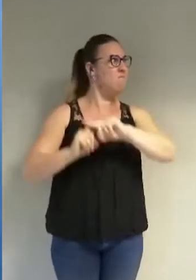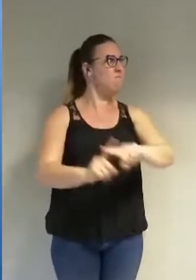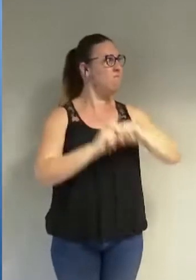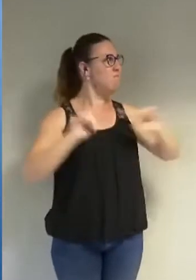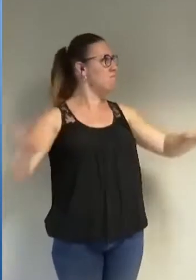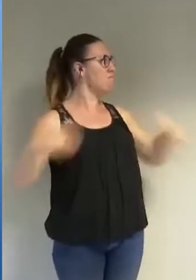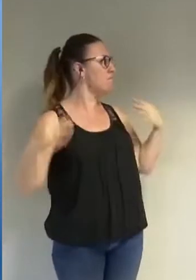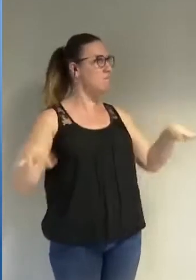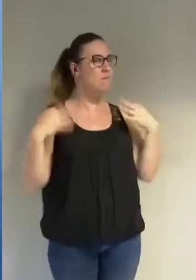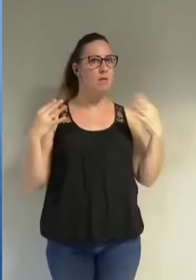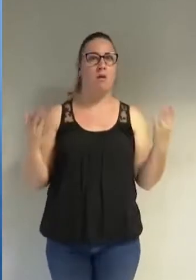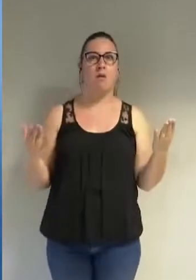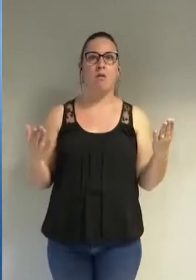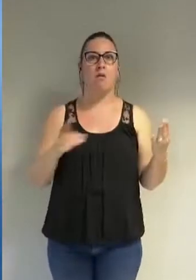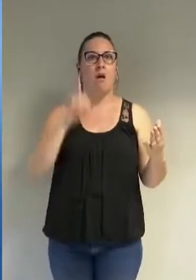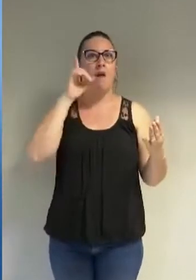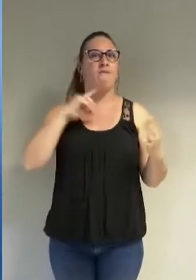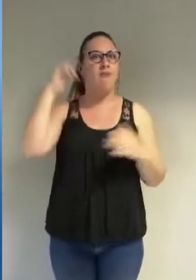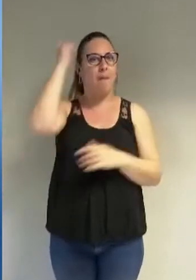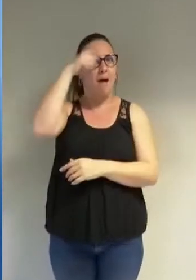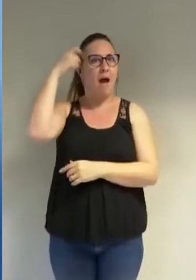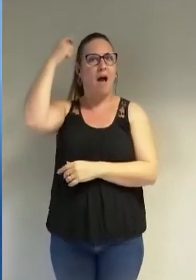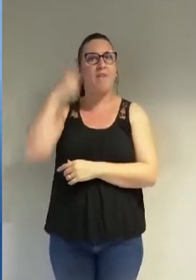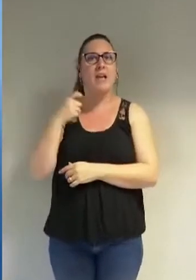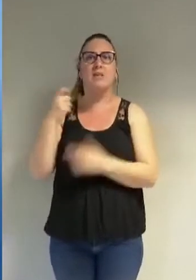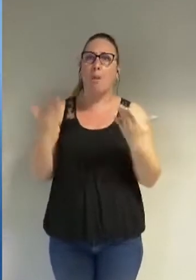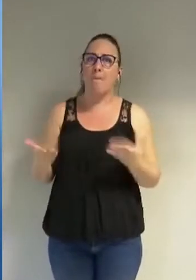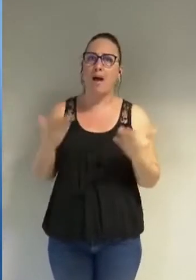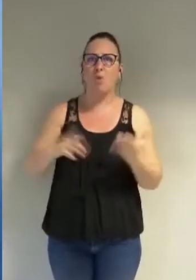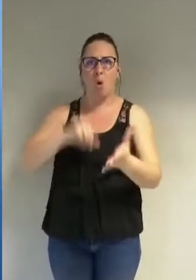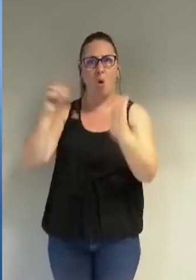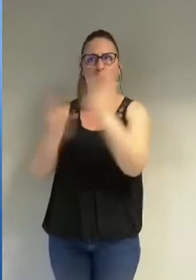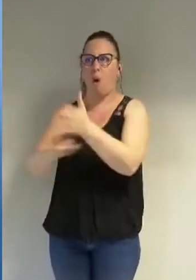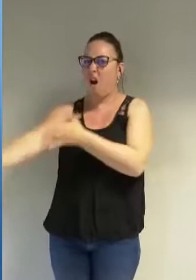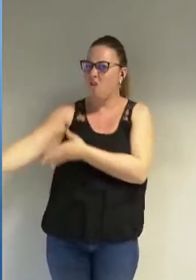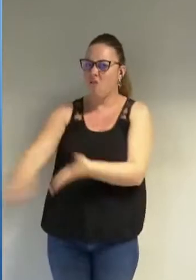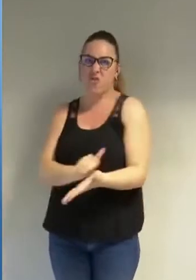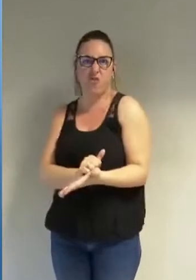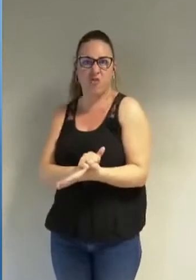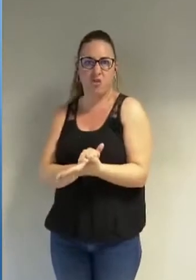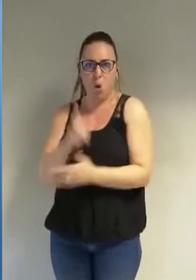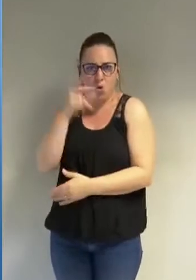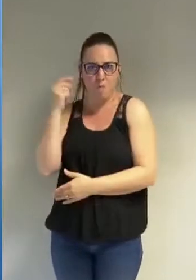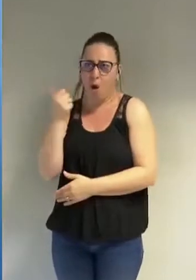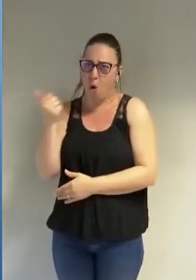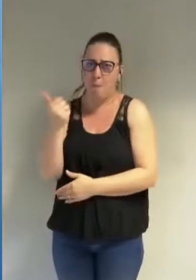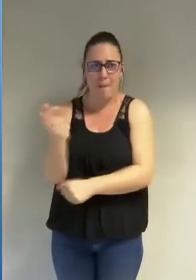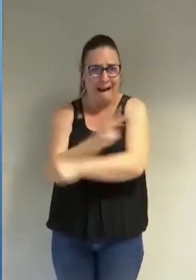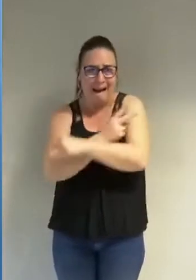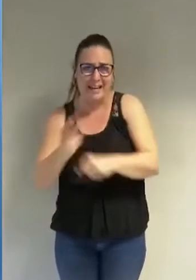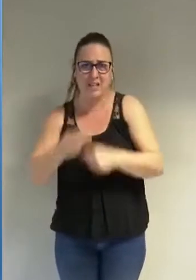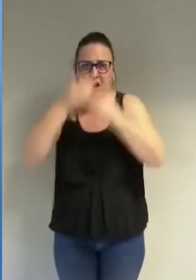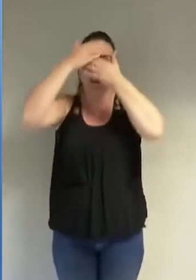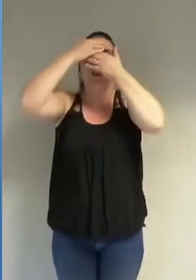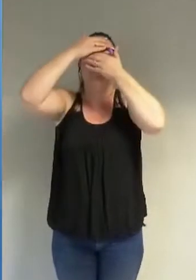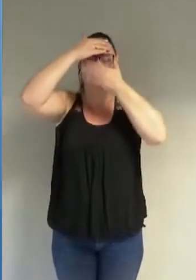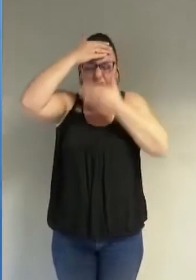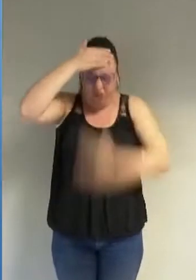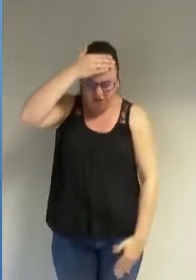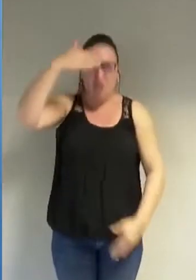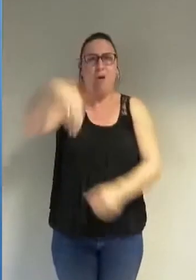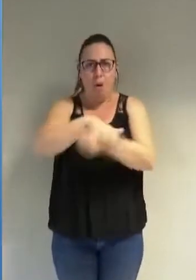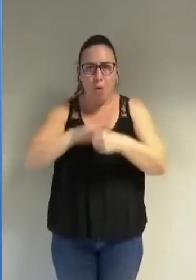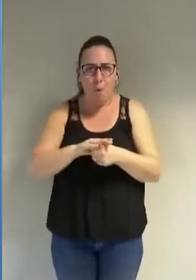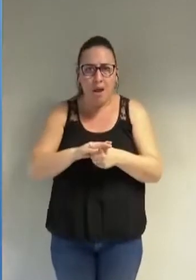au moment où les femmes afghanes sont privées de tous les droits élémentaires d'un être humain et doivent au péril de leur vie se couvrir de la tête aux pieds